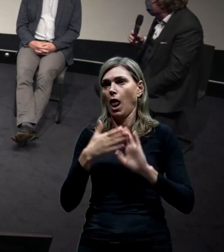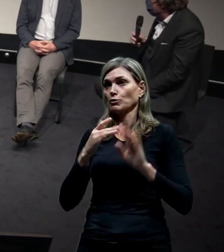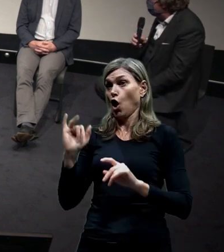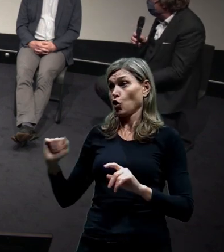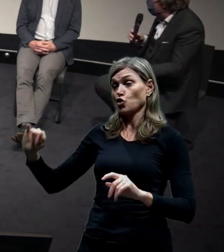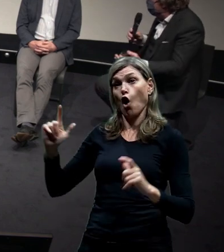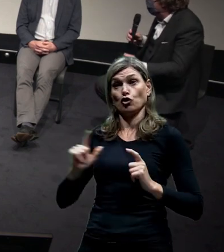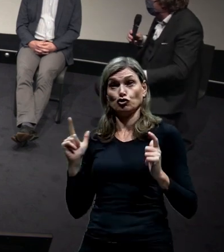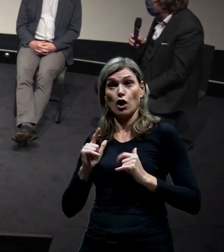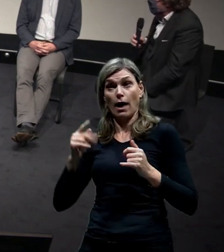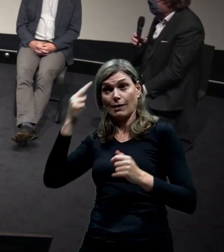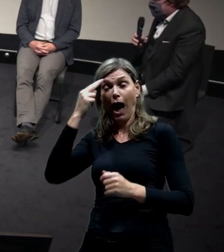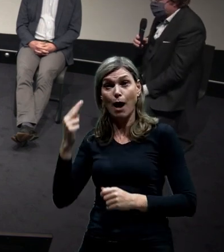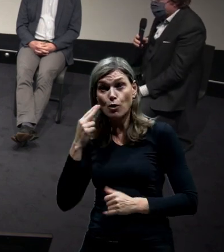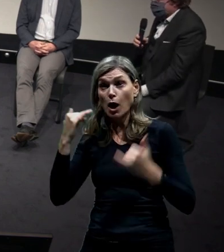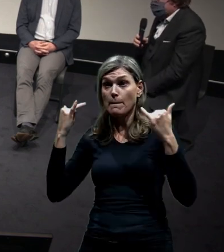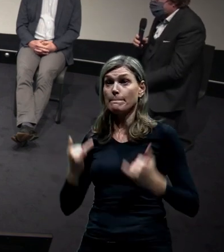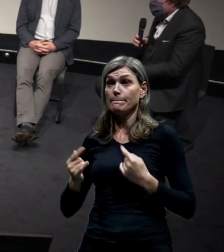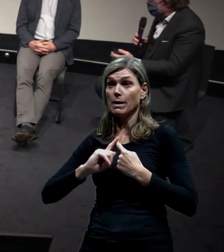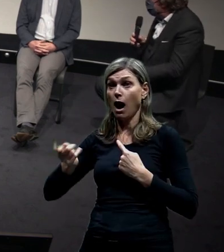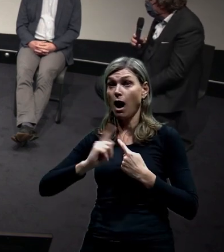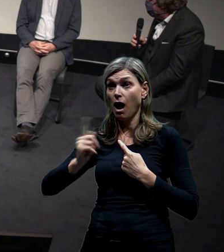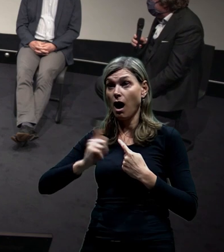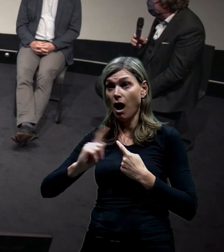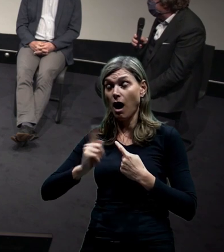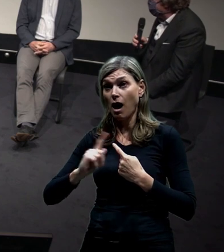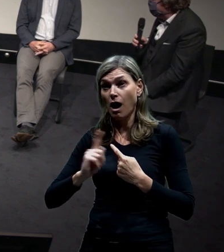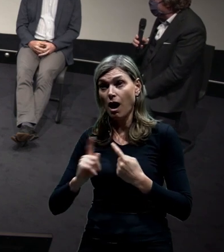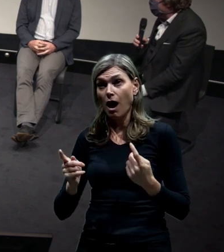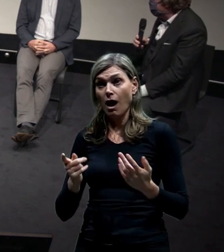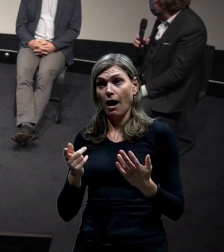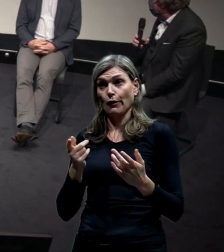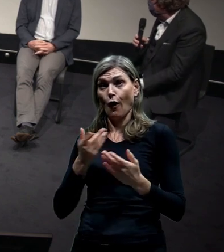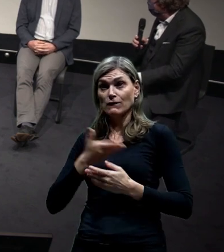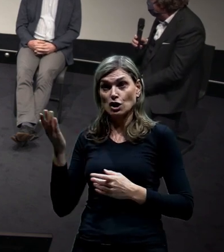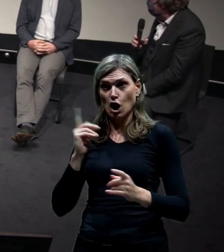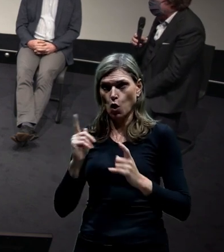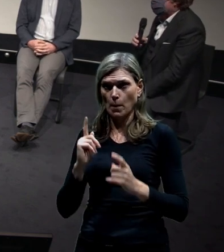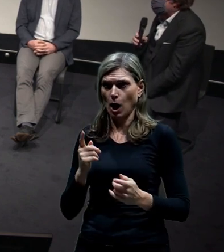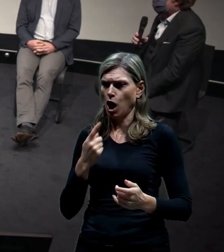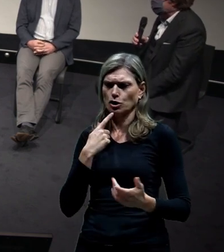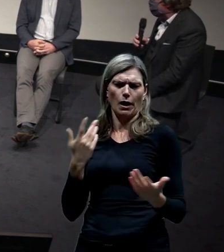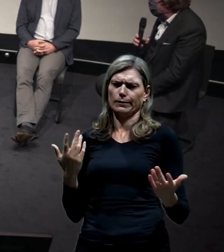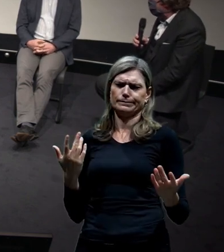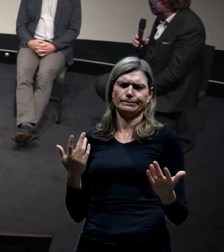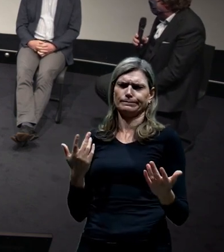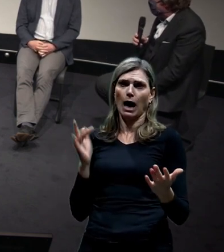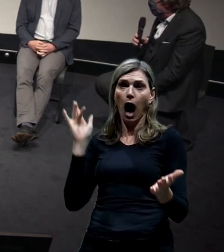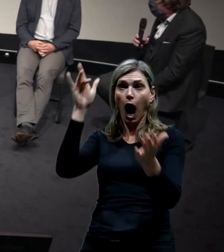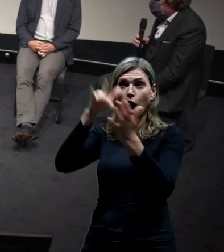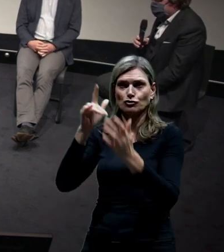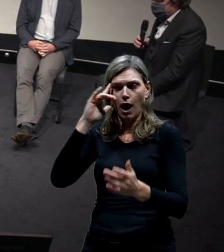jezdil vlakem do Prahy, vlastně úplně jako veřejnou dopravou. Geniálně dojede až na hlavní nádrží.